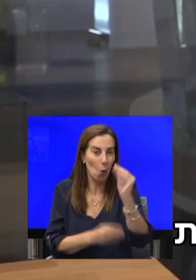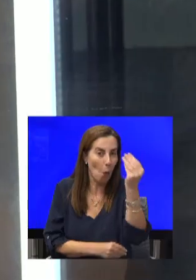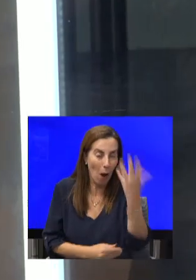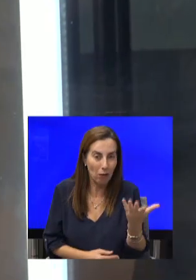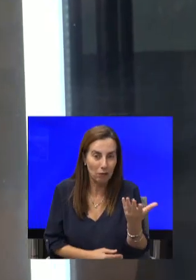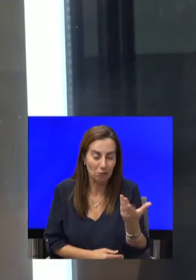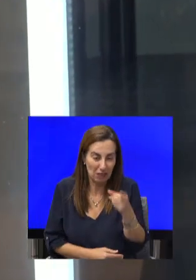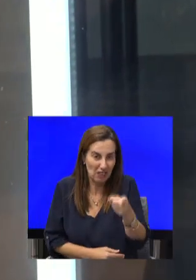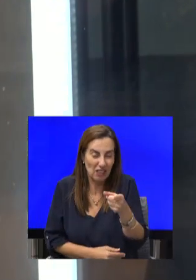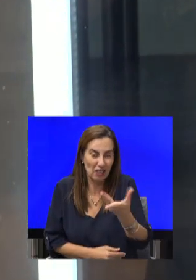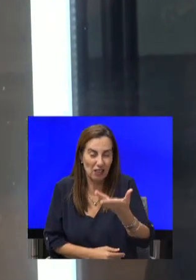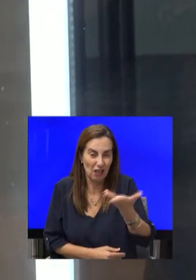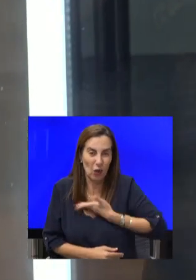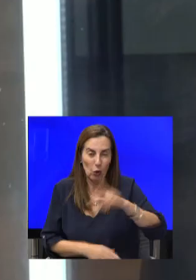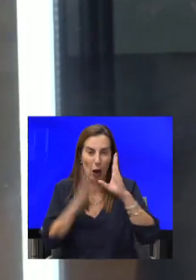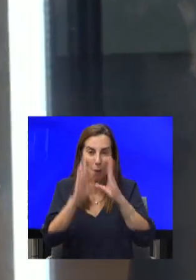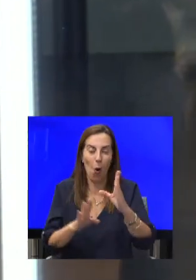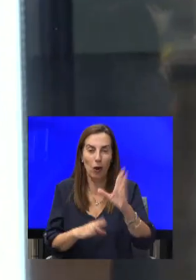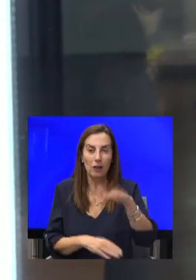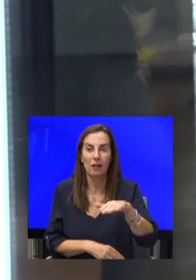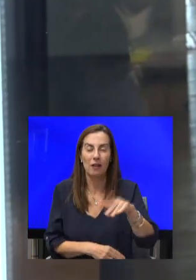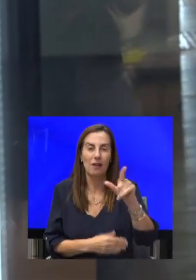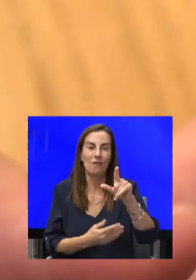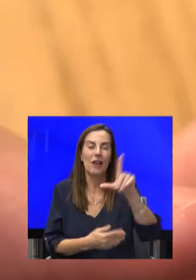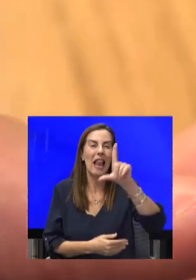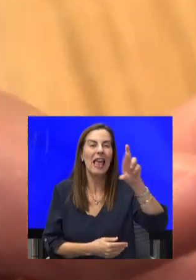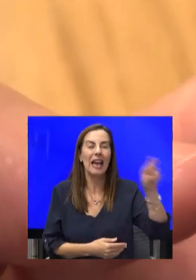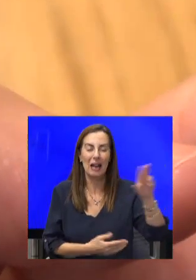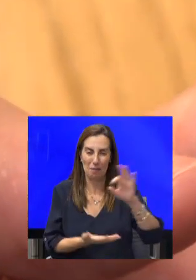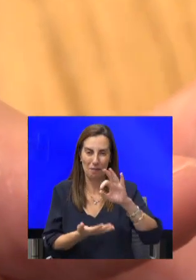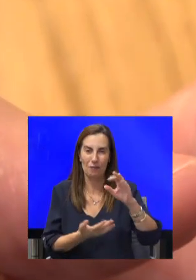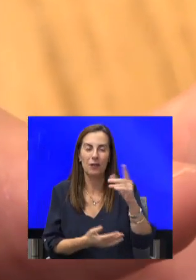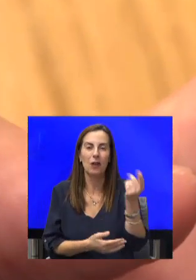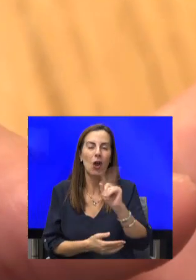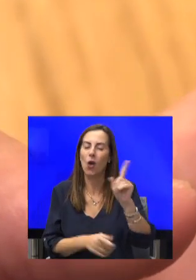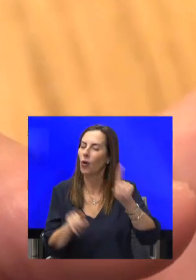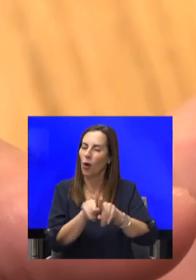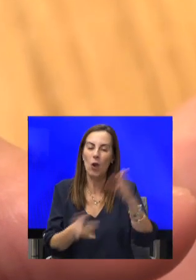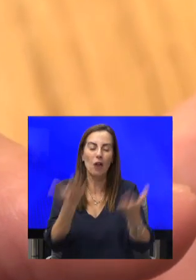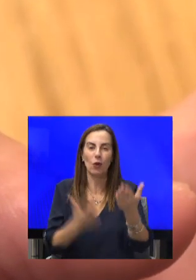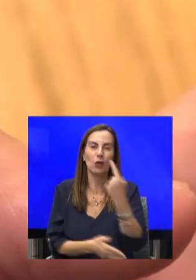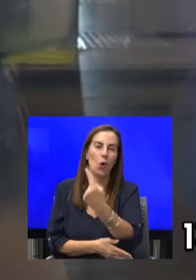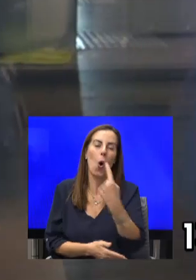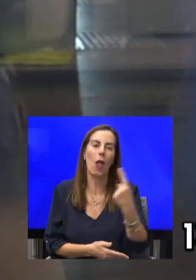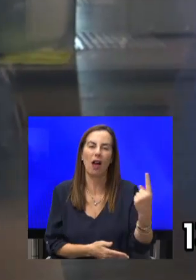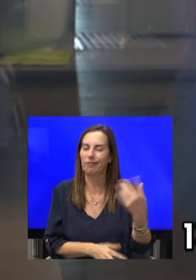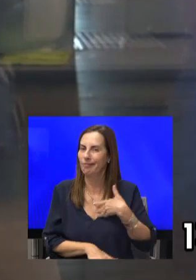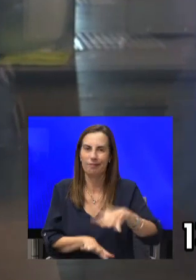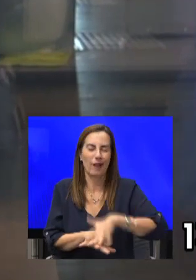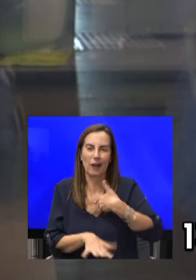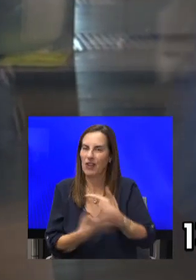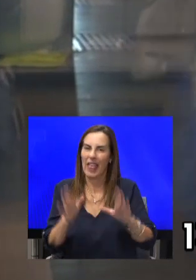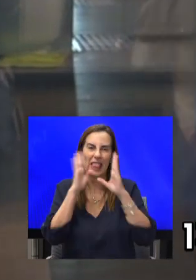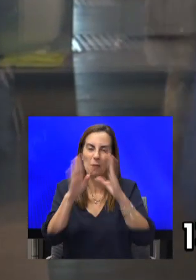פחות שטויות. וגי לרר, גי לרר, כתב, לא נכון להשוות, כל אחד מעורר חוסר אמון בדרכו. ואז הוא הוסיף,